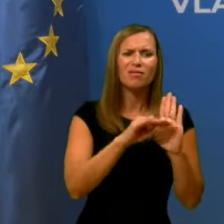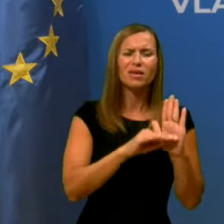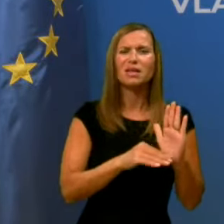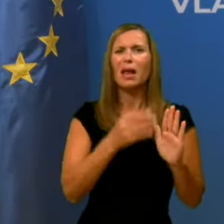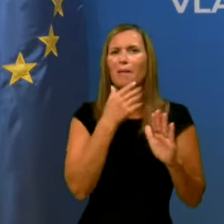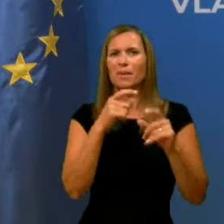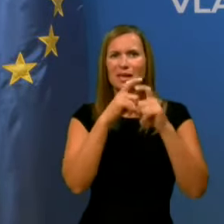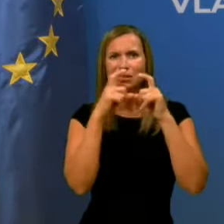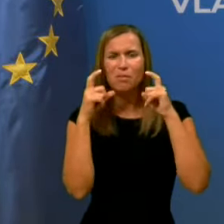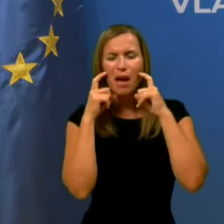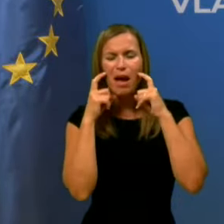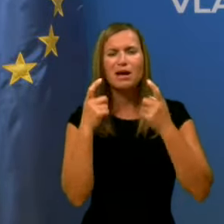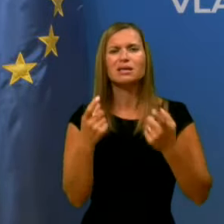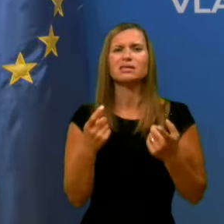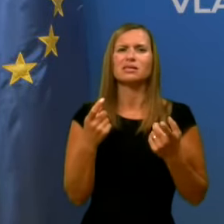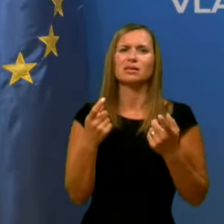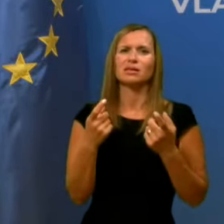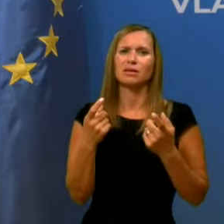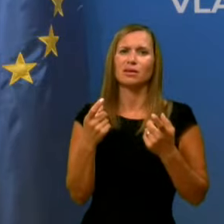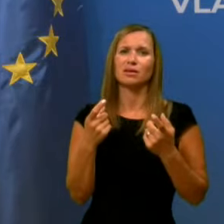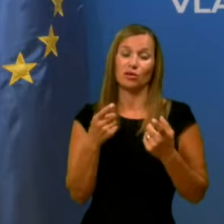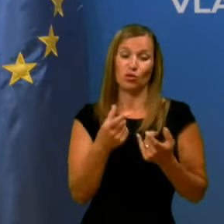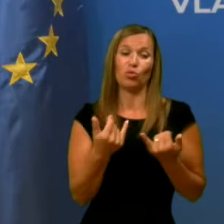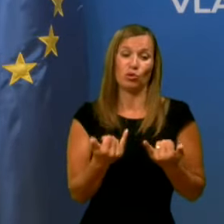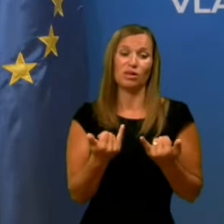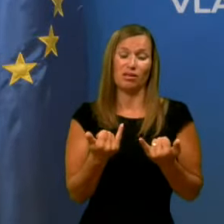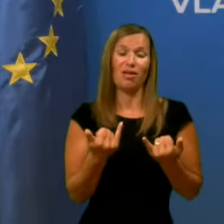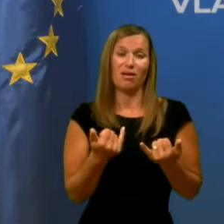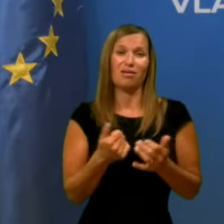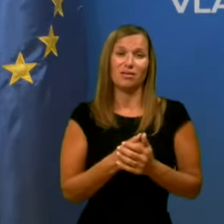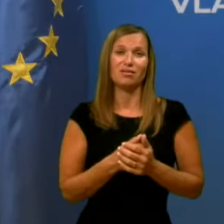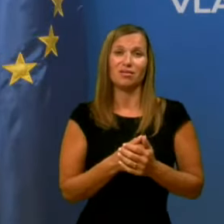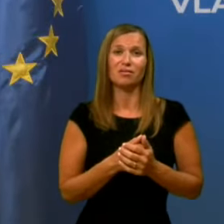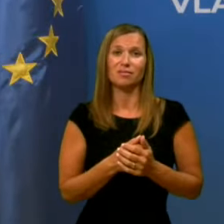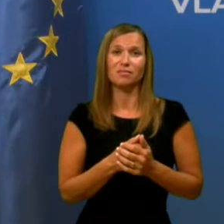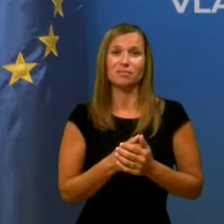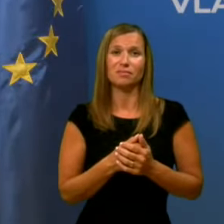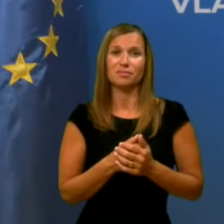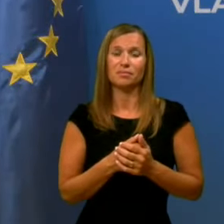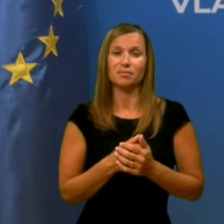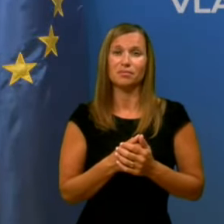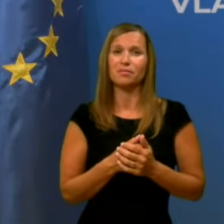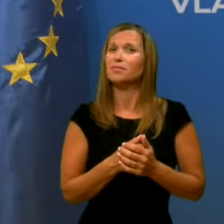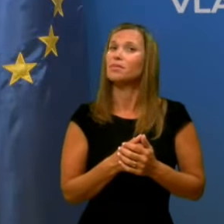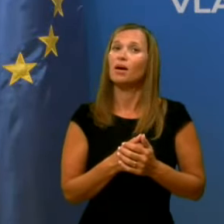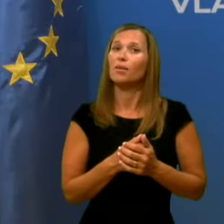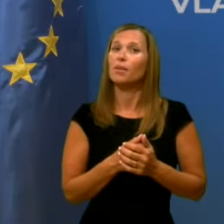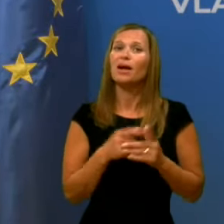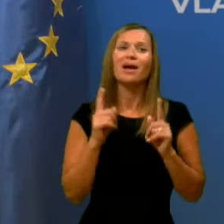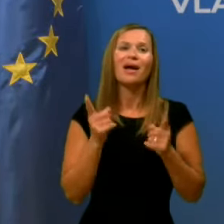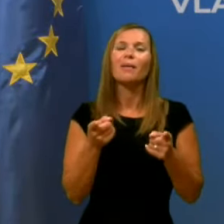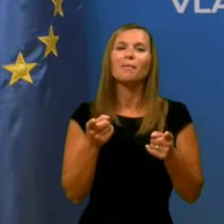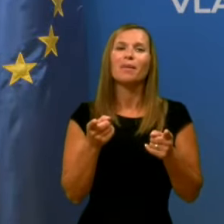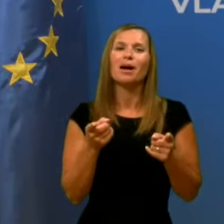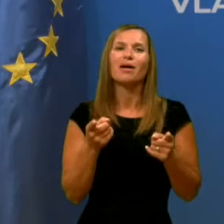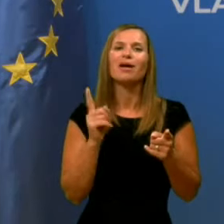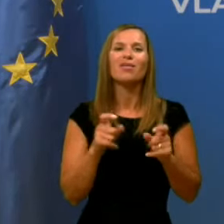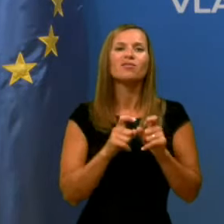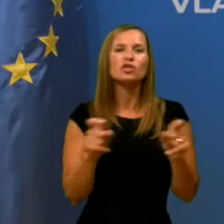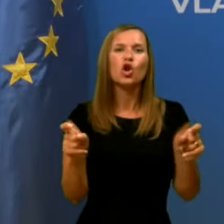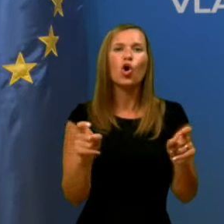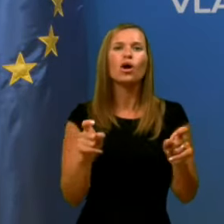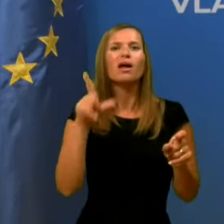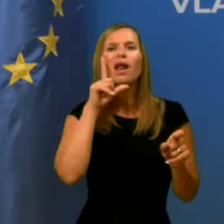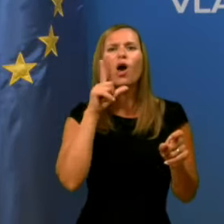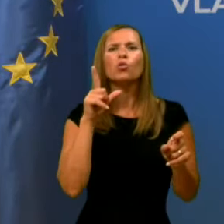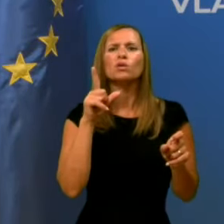mask, z maskami, torej... To je bilo še zdaj, po navodilih, ne. Ampak razumem, kaj je tisto, torej, kaj so tiste